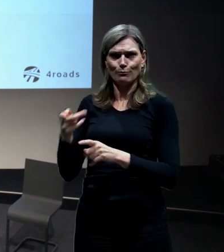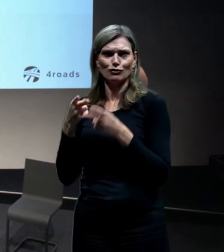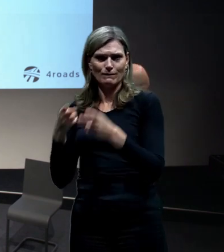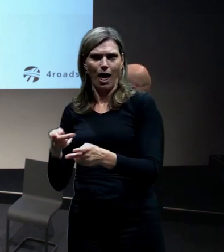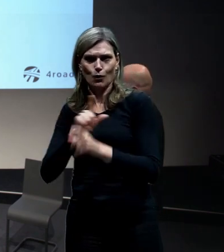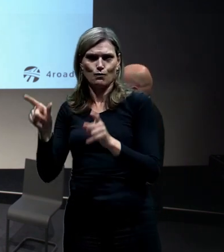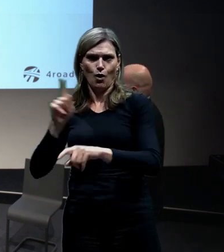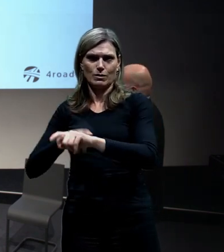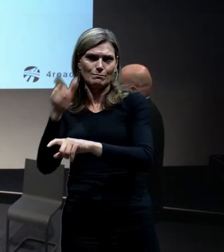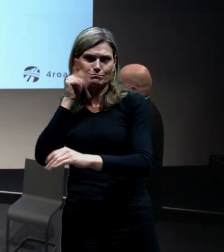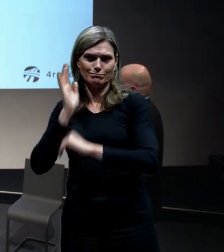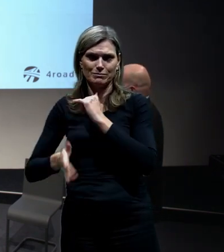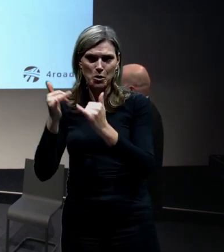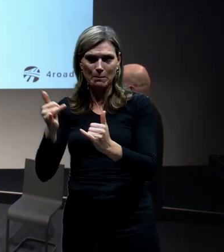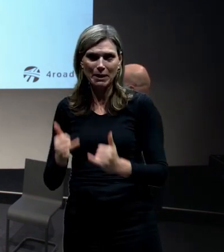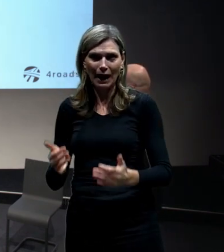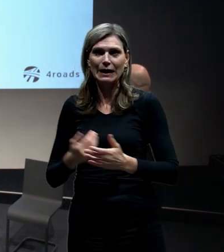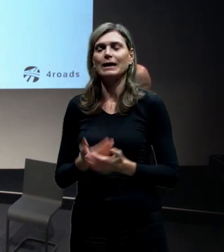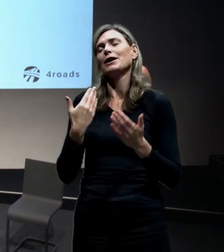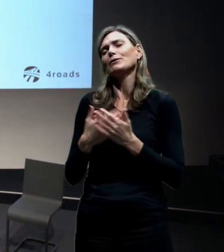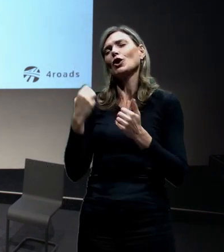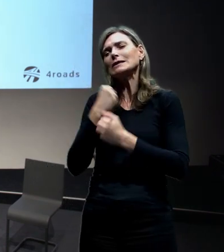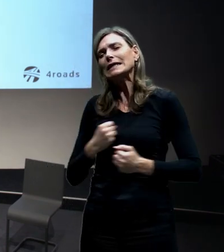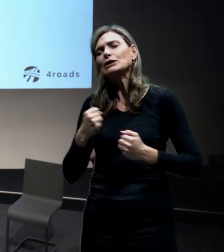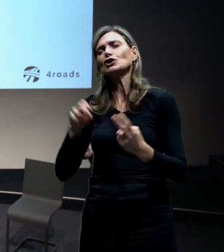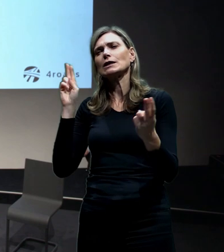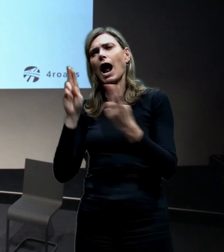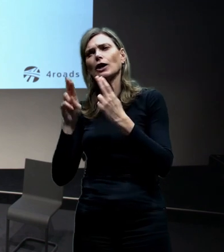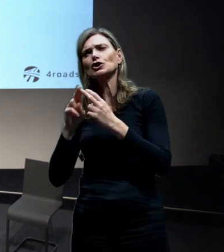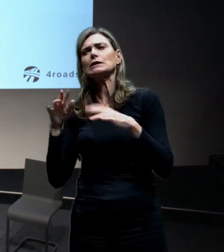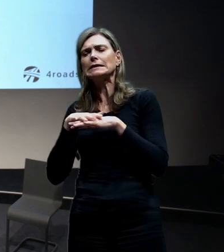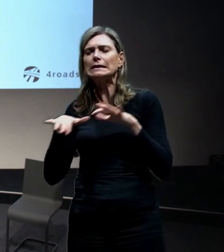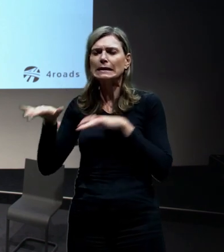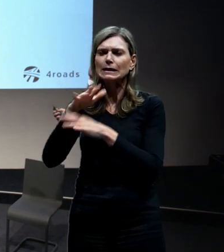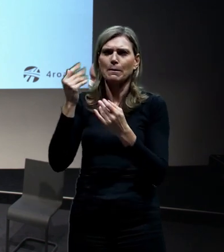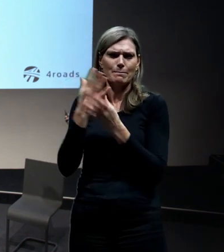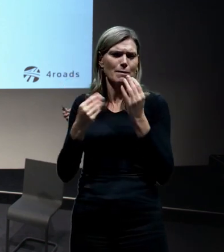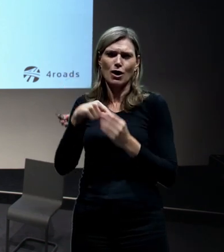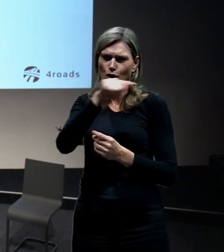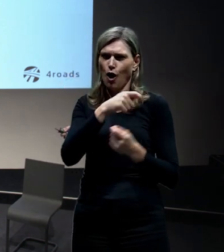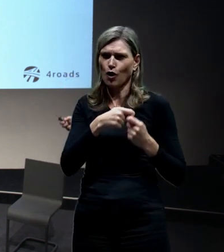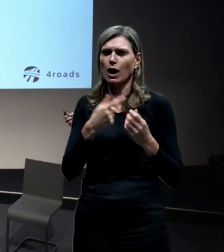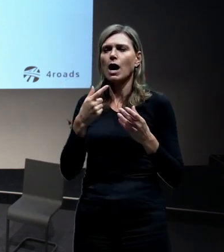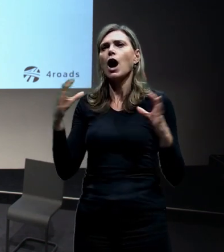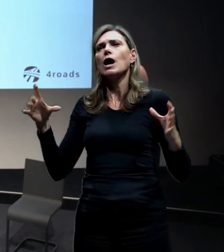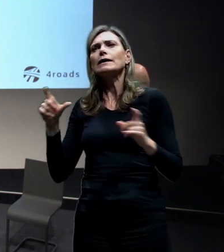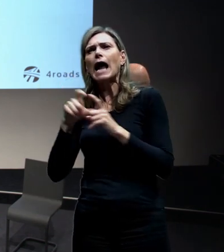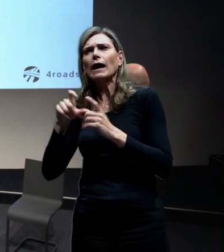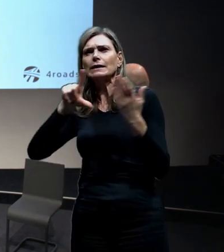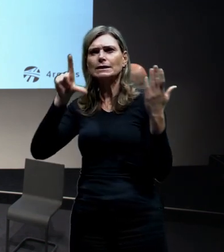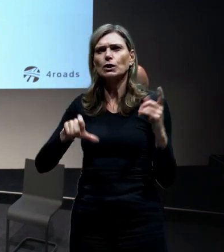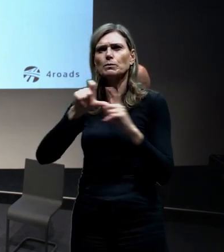Souvisí s těmi dostavba, souvisící silniční a dální císiče, už to tady kolega i zmiňoval. Je to propojní D7, D8,